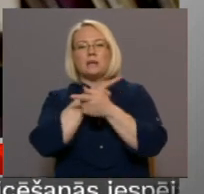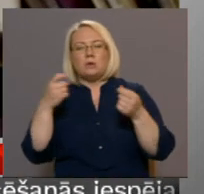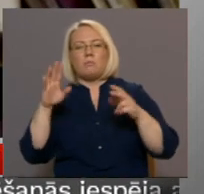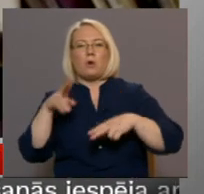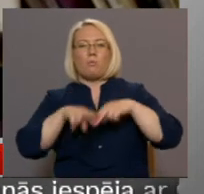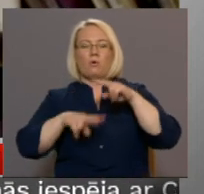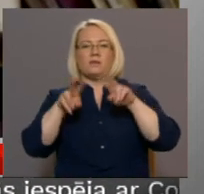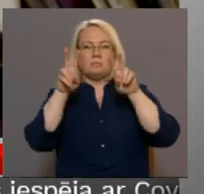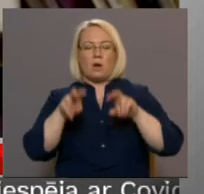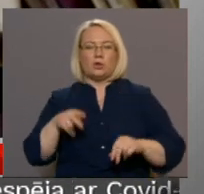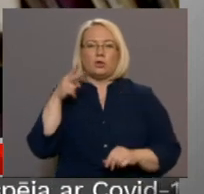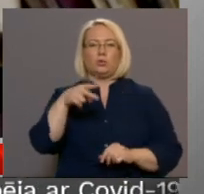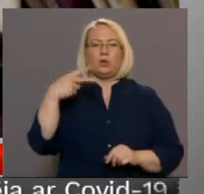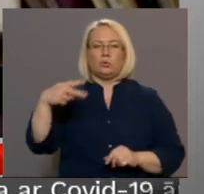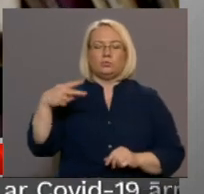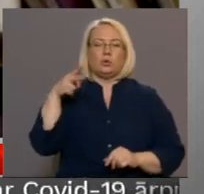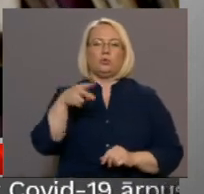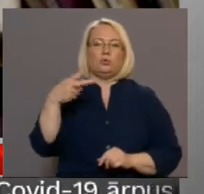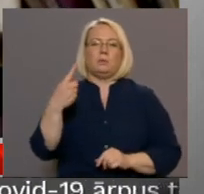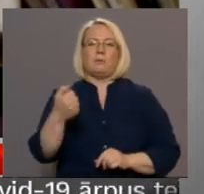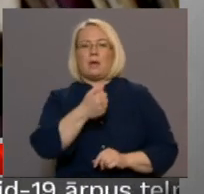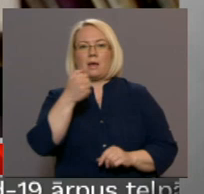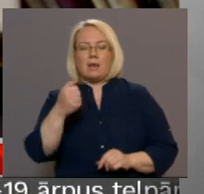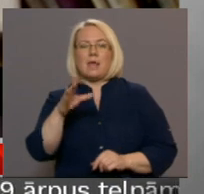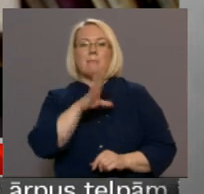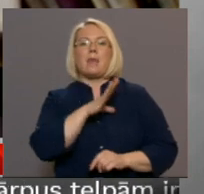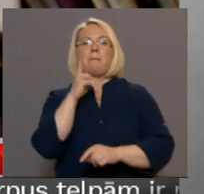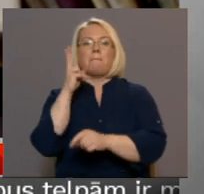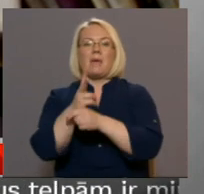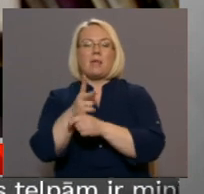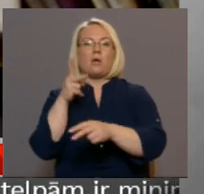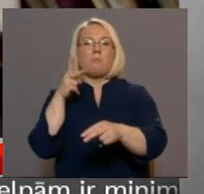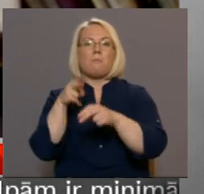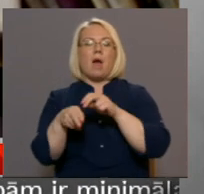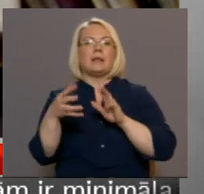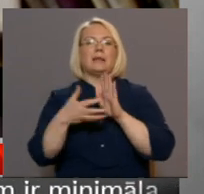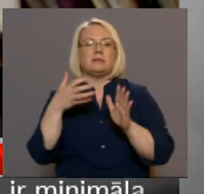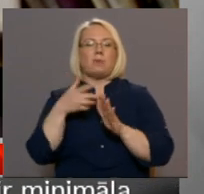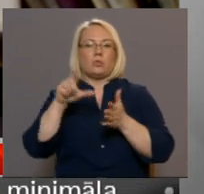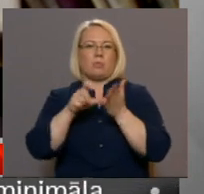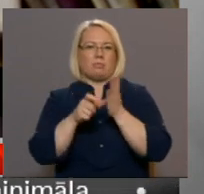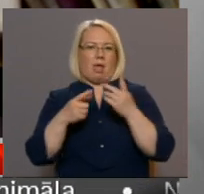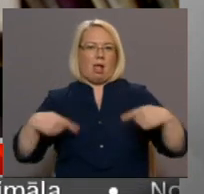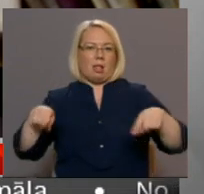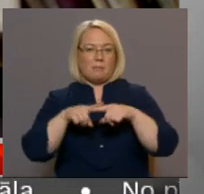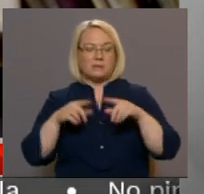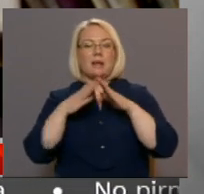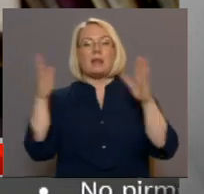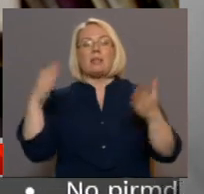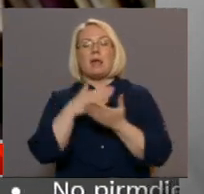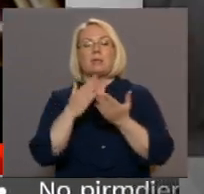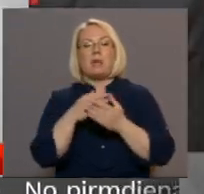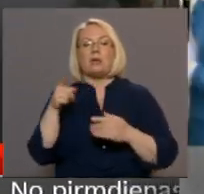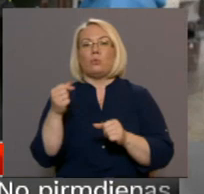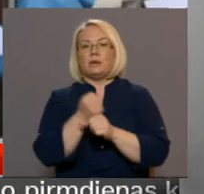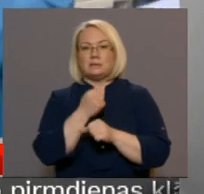pārbaudu 2020. un 2021. gadā tik uzlīgts par pienākumu pārtrauta eksploatāciju. Lielā daļā tas tiešām tika izdarījis, bet